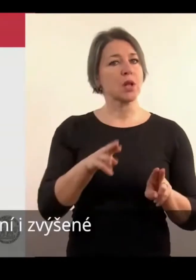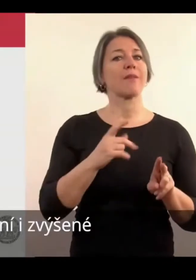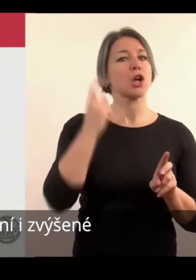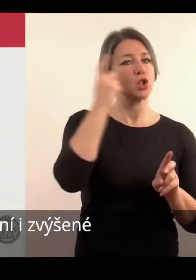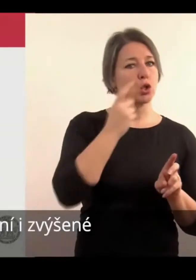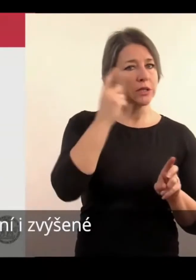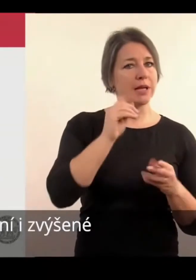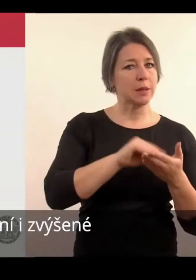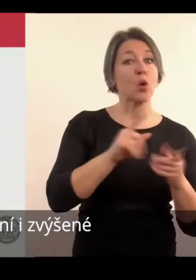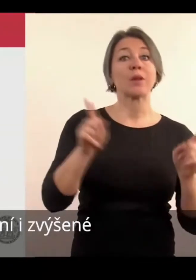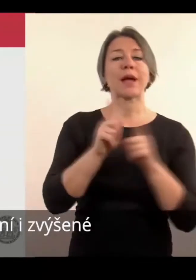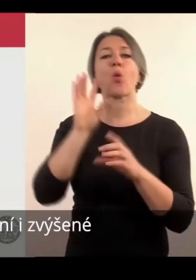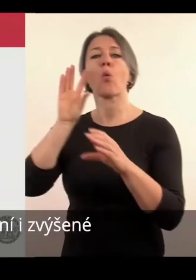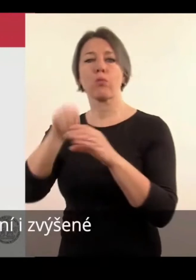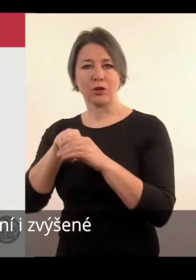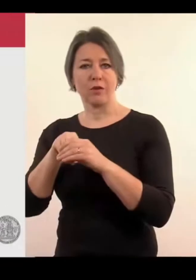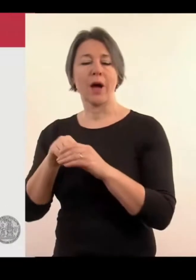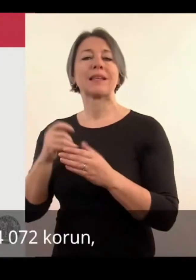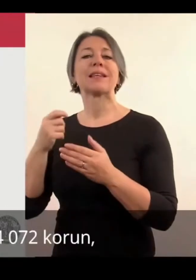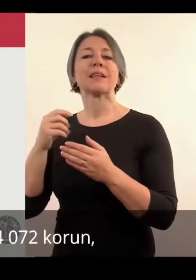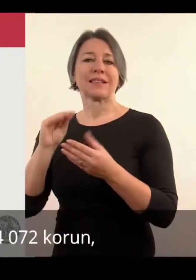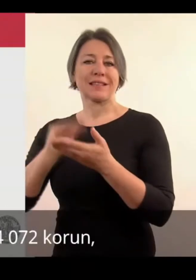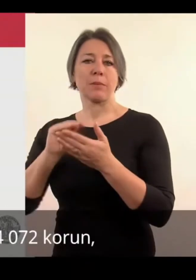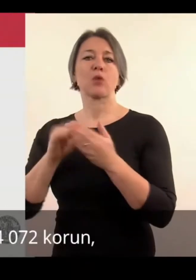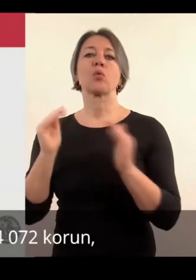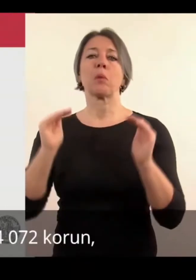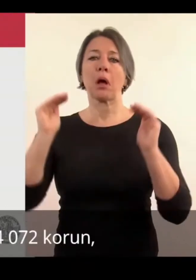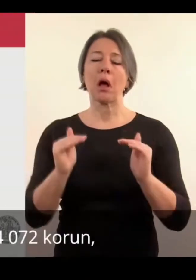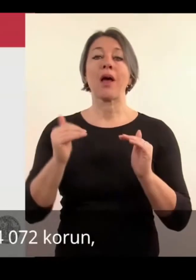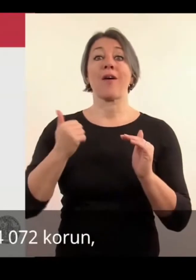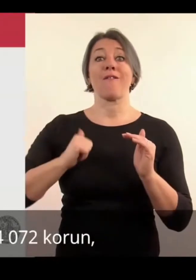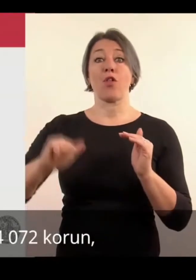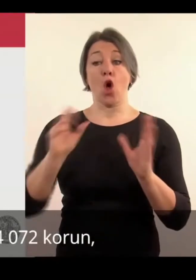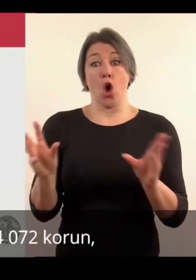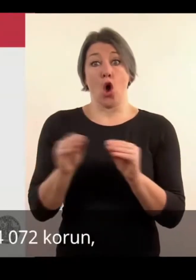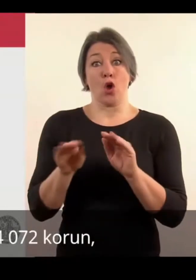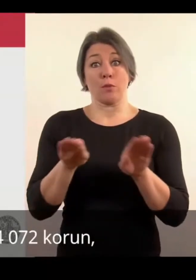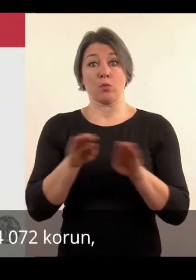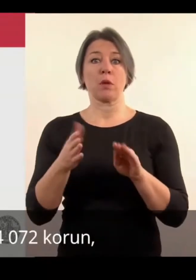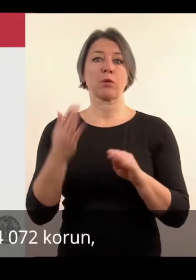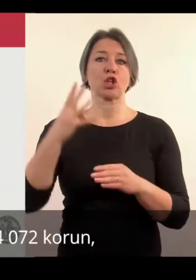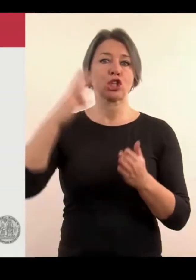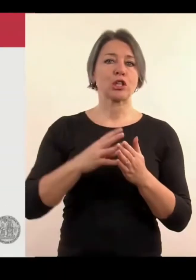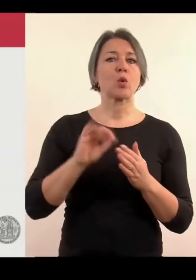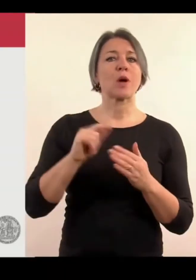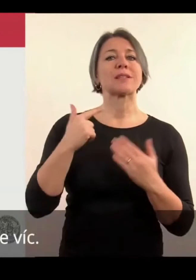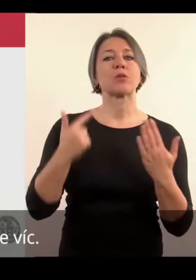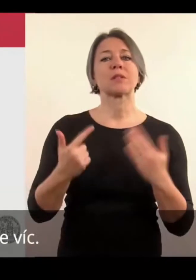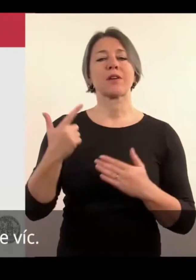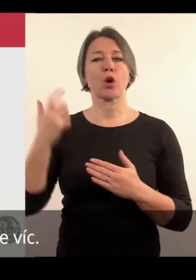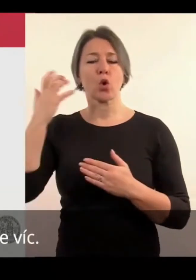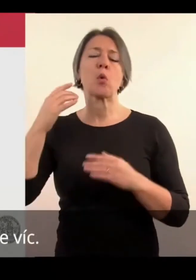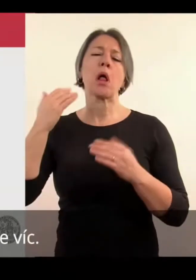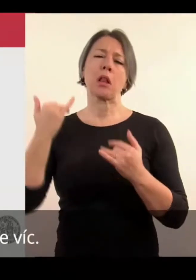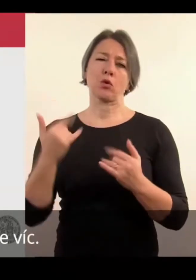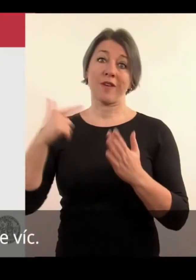zvýšené ubytovací dohromady, tak v minulém roce ta částka byla 472 Kč, v letošní tomu budu